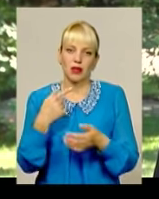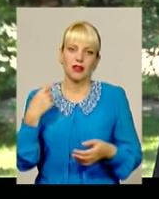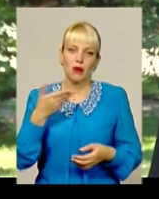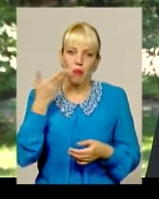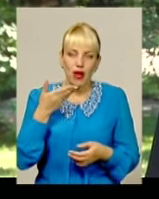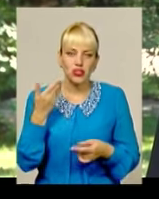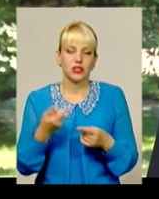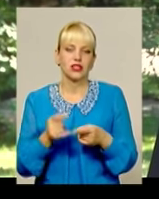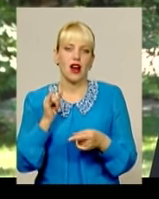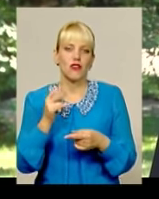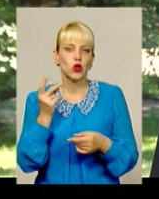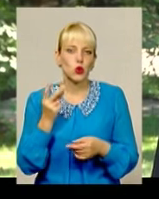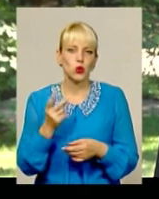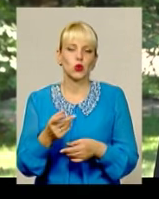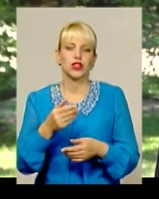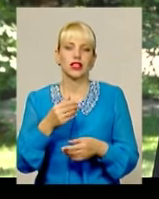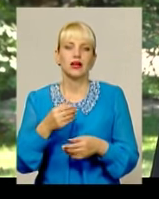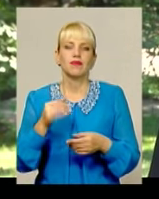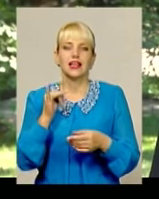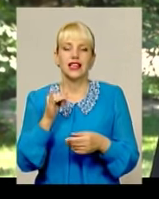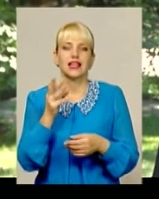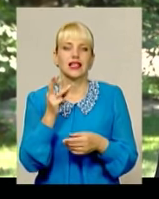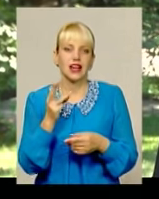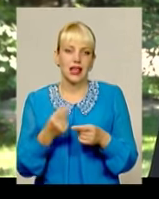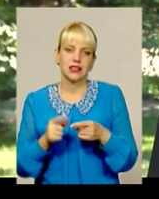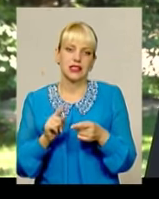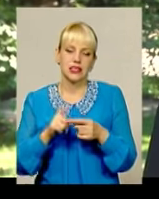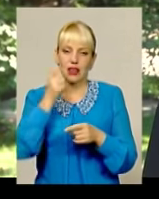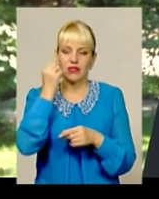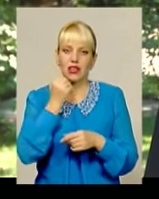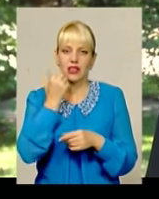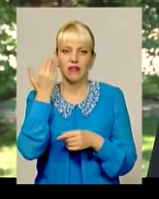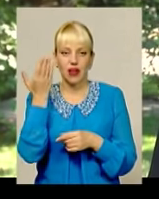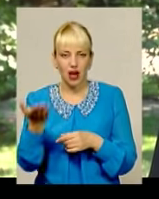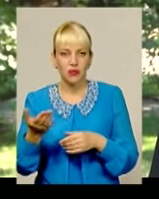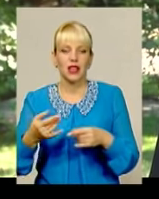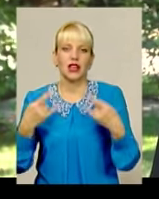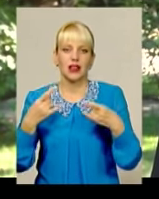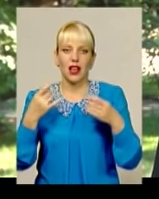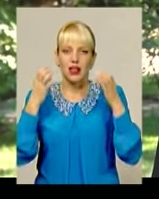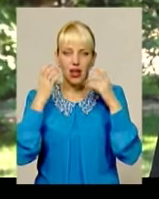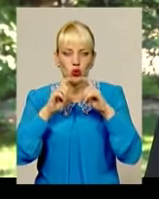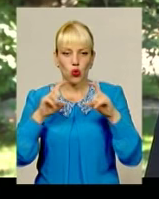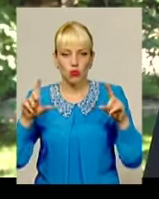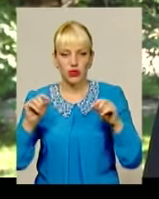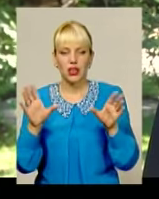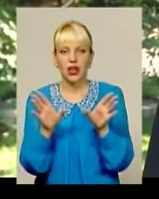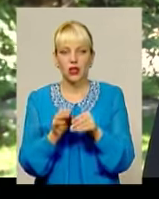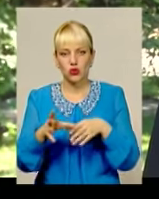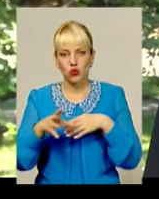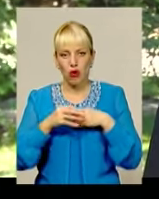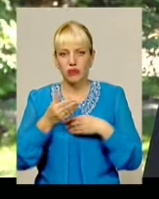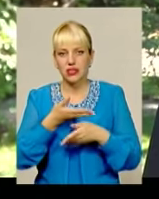другі, треті. Це ми бачимо в процесі вже нашого телепроекту, який завдячуючи вам, телерадіокомпанії, спільно з нами,